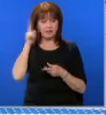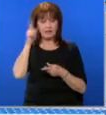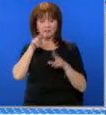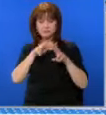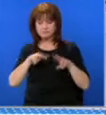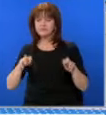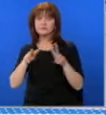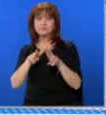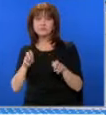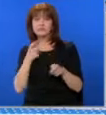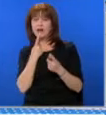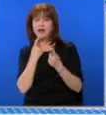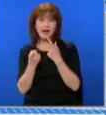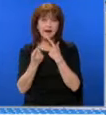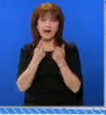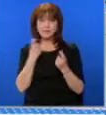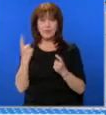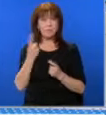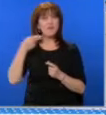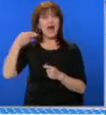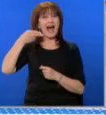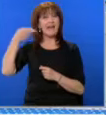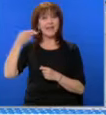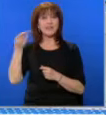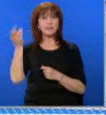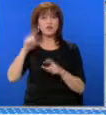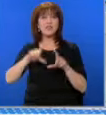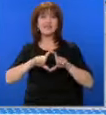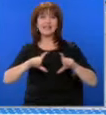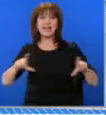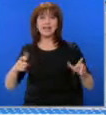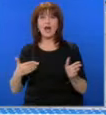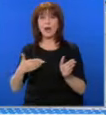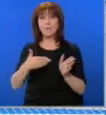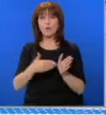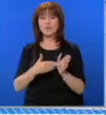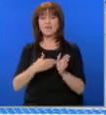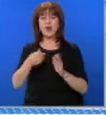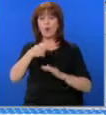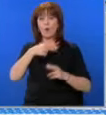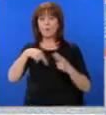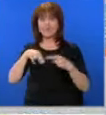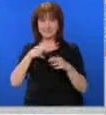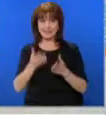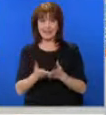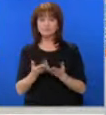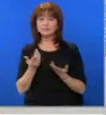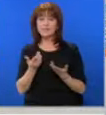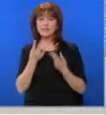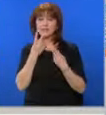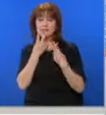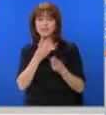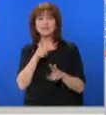обиските и разпитите. Първо самата агенция, след това в сградата на антикорупционната комисия. Детайлите научавам от Иво